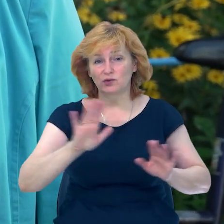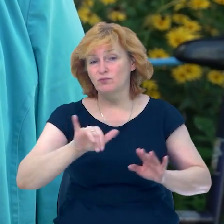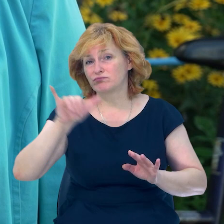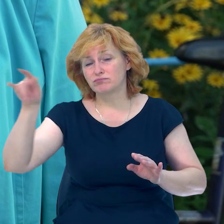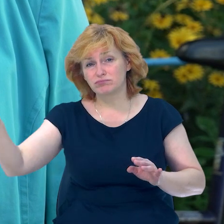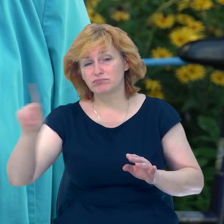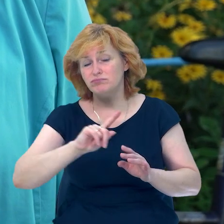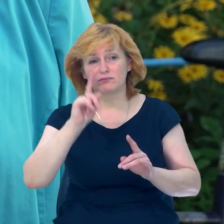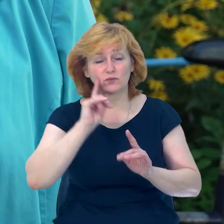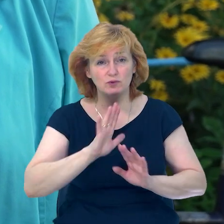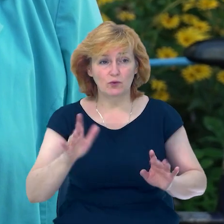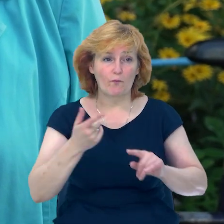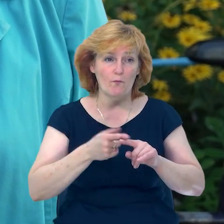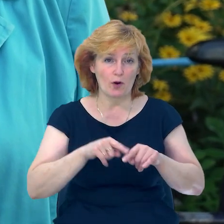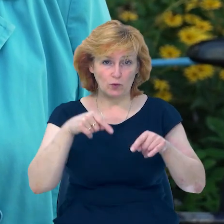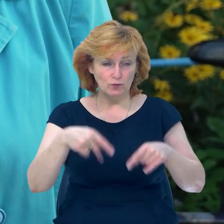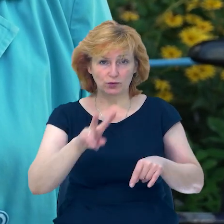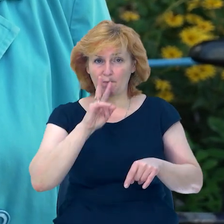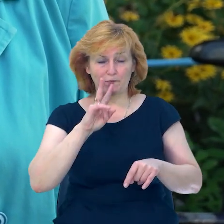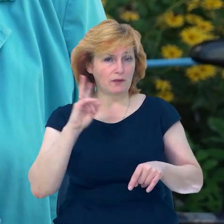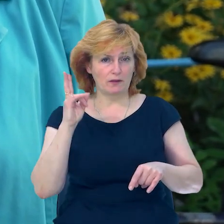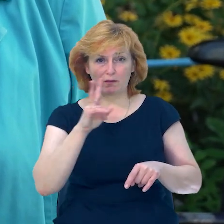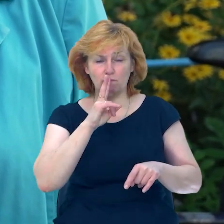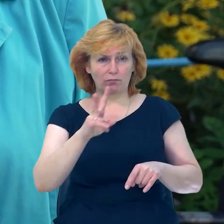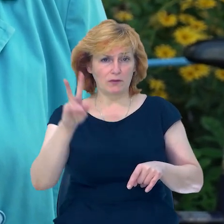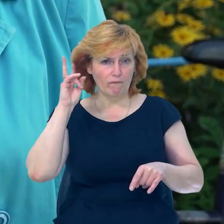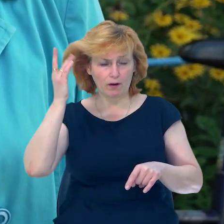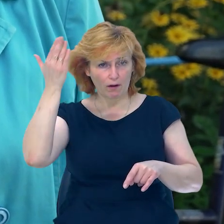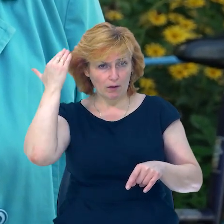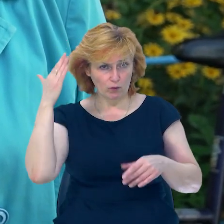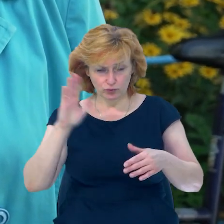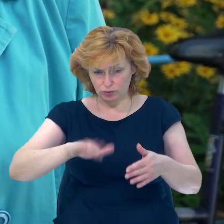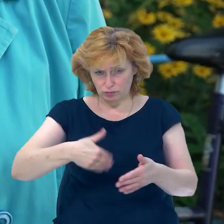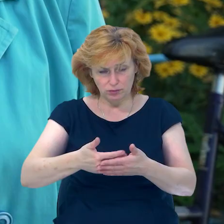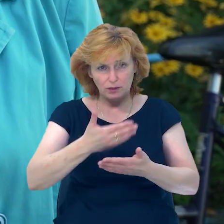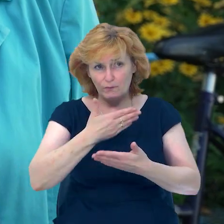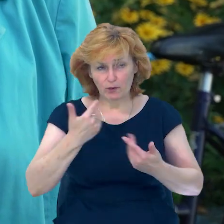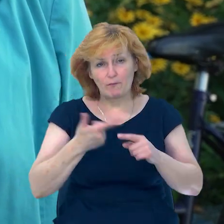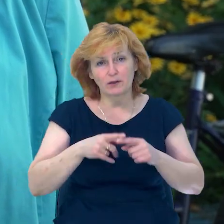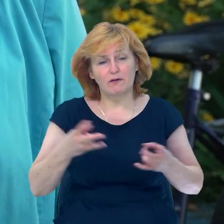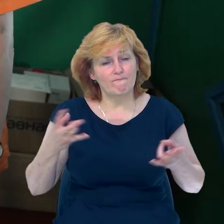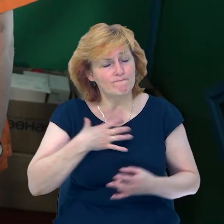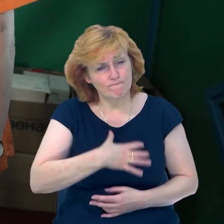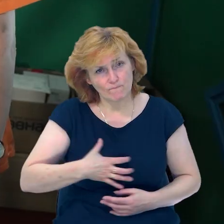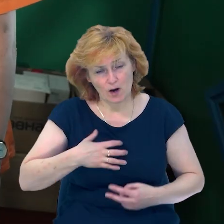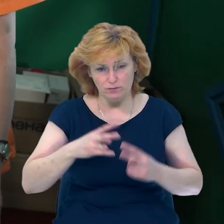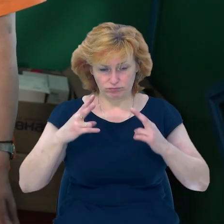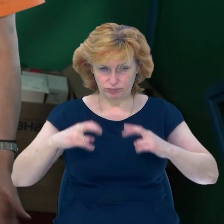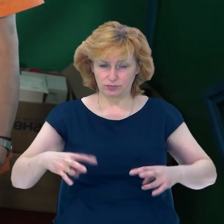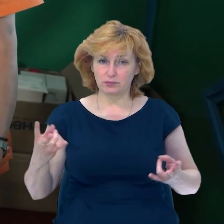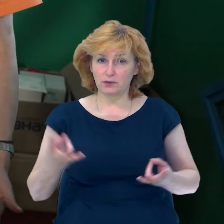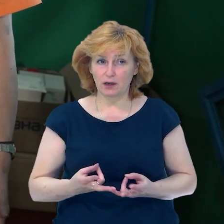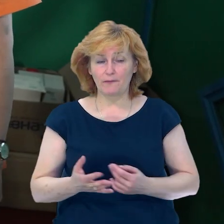оце вже я майже два роки не була. Так що це для нас дуже потрібне, це справа. 10%